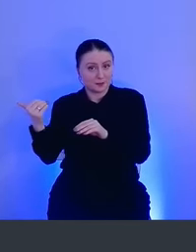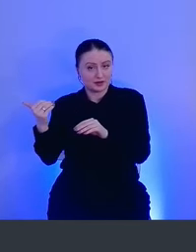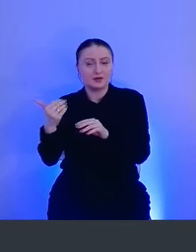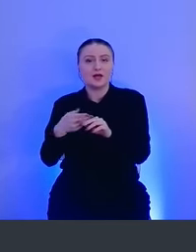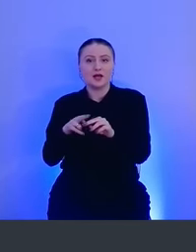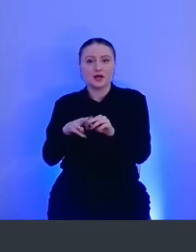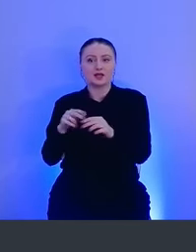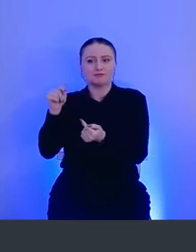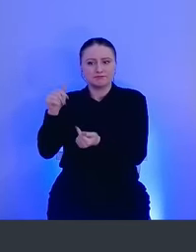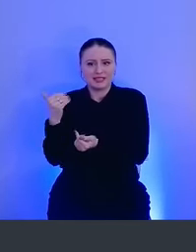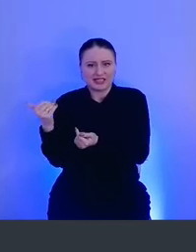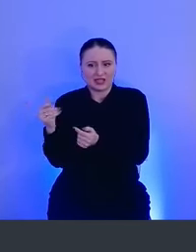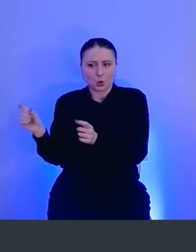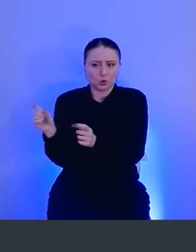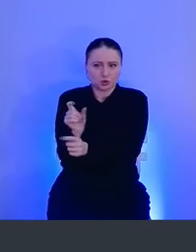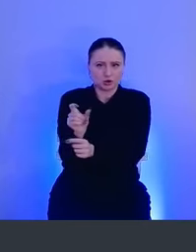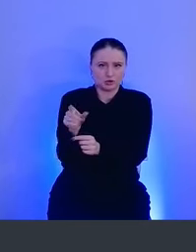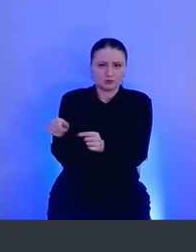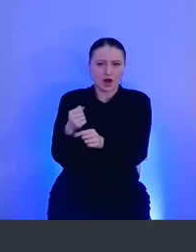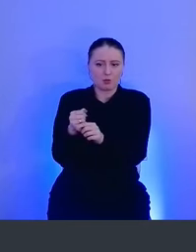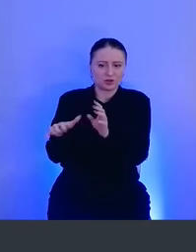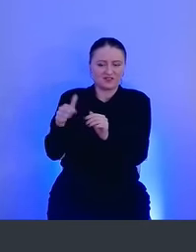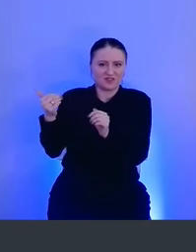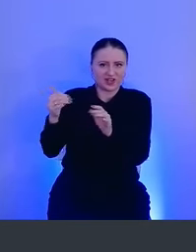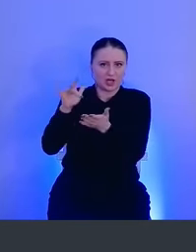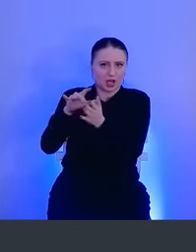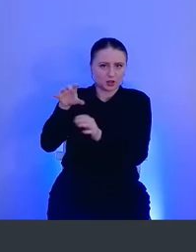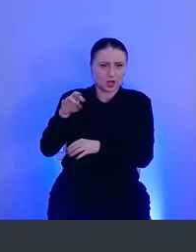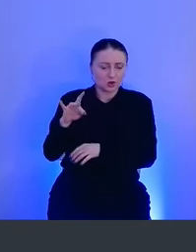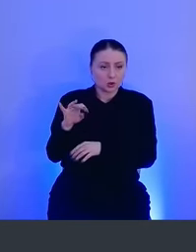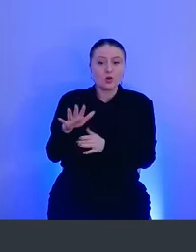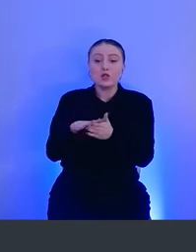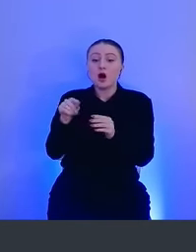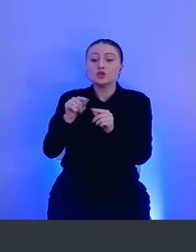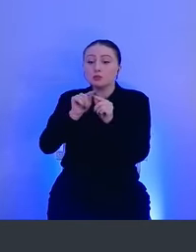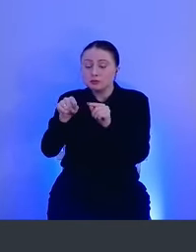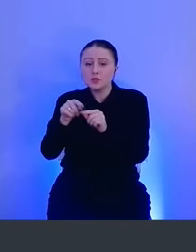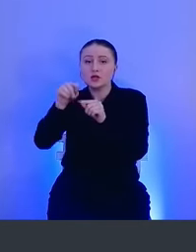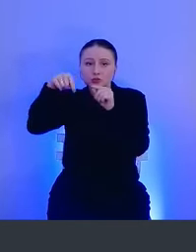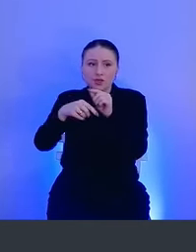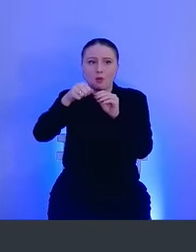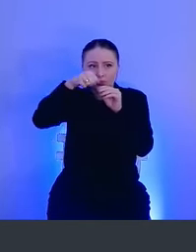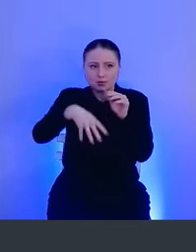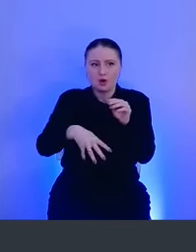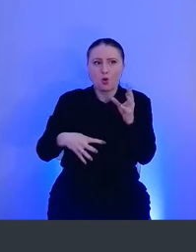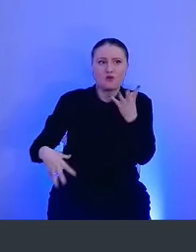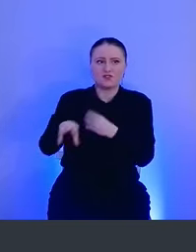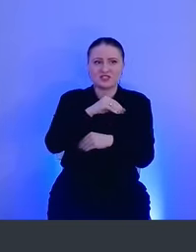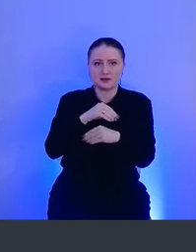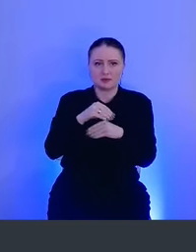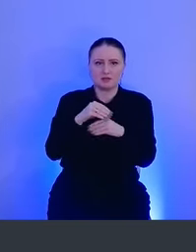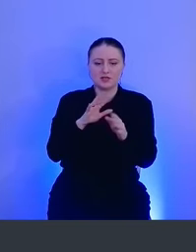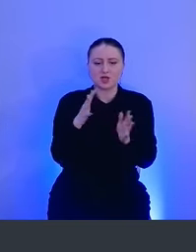это проприетарный кусочек, который работает в пространстве ядра. И он уже далее обращается ко всем подписанным на данный тип